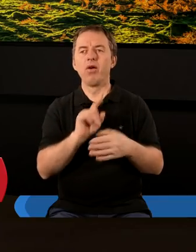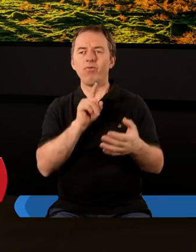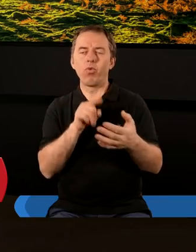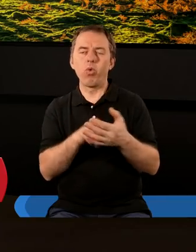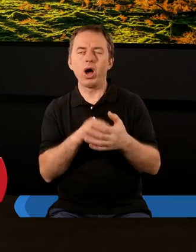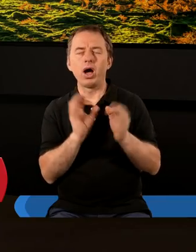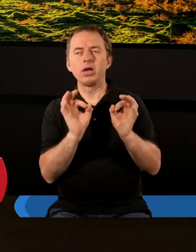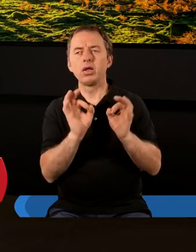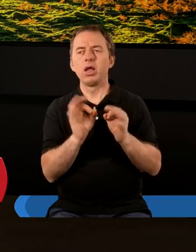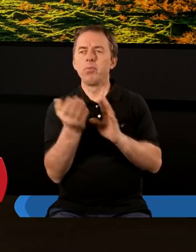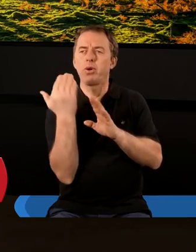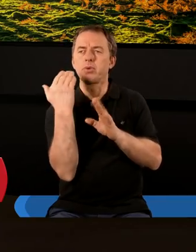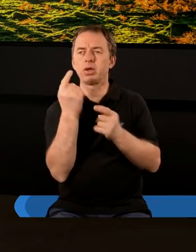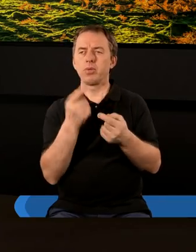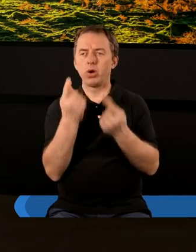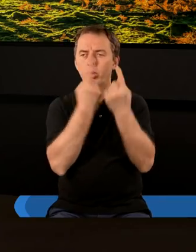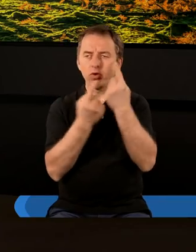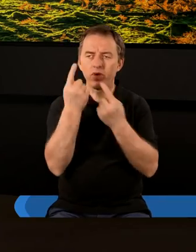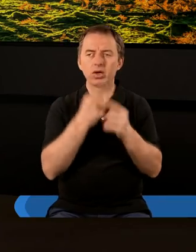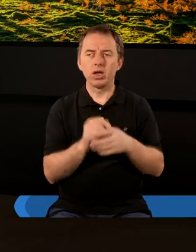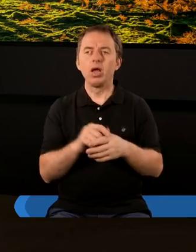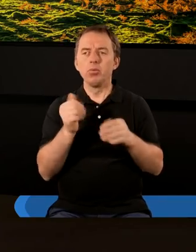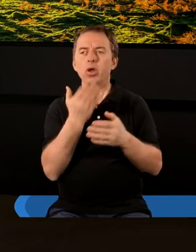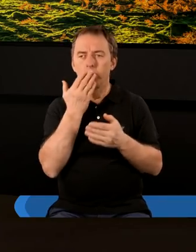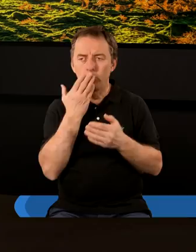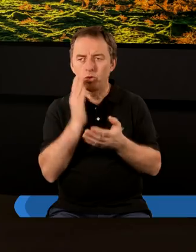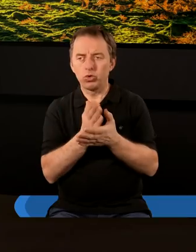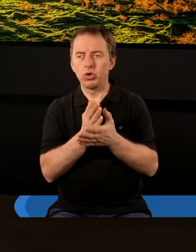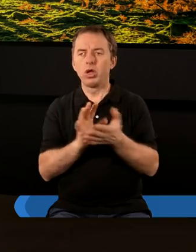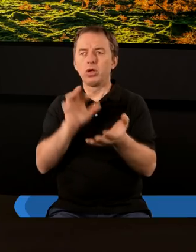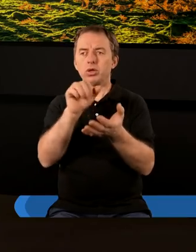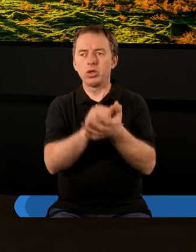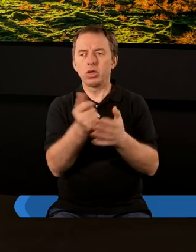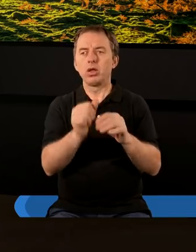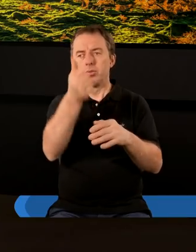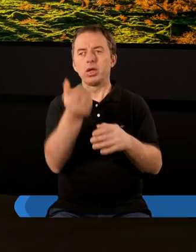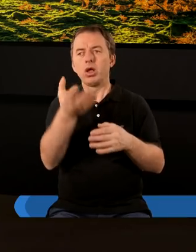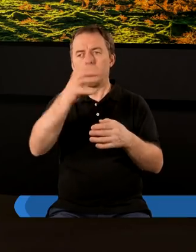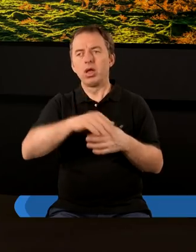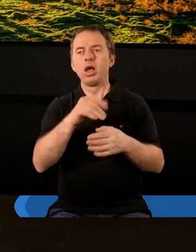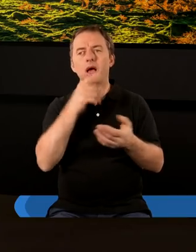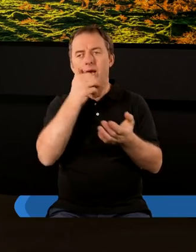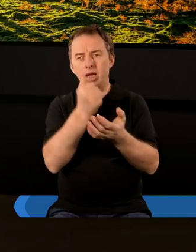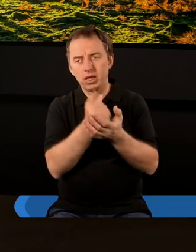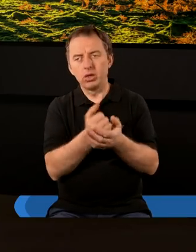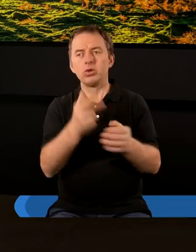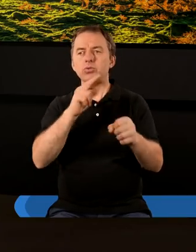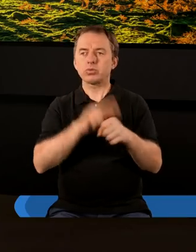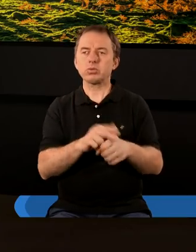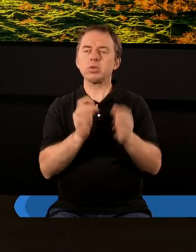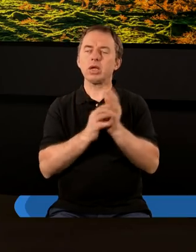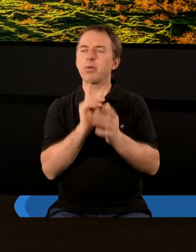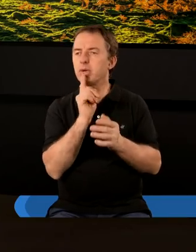Właściwie w poprzednim rozważaniu można było już sięgnąć do tego zboru pierwszego, do tego listu, który